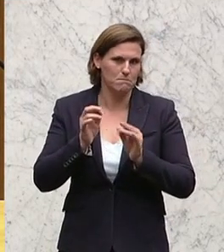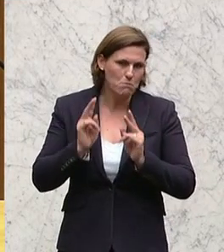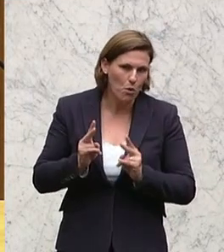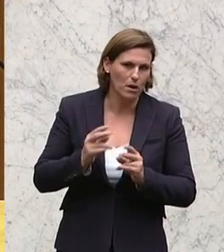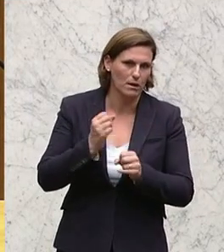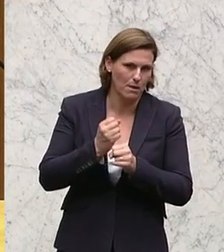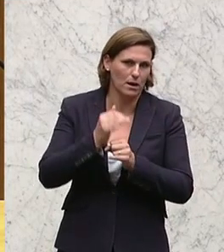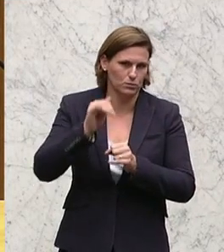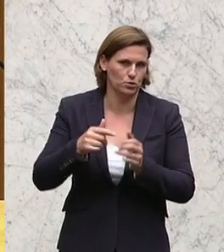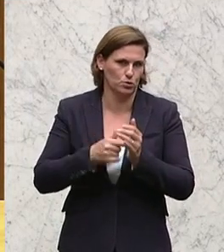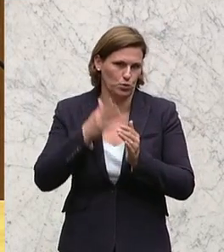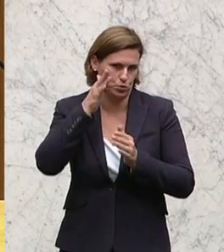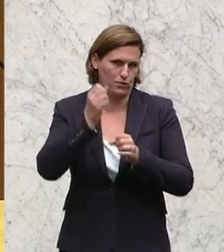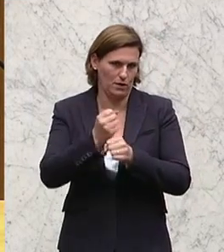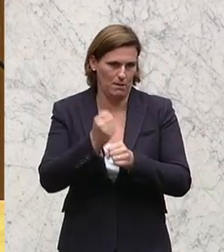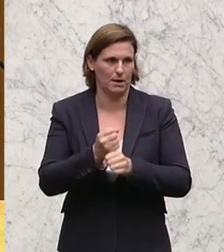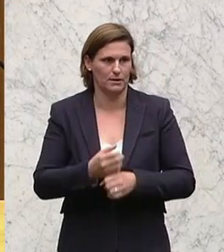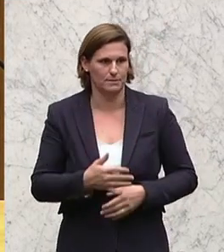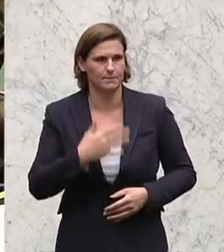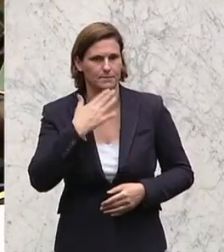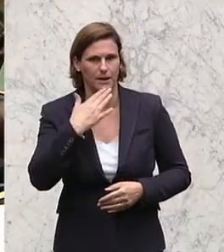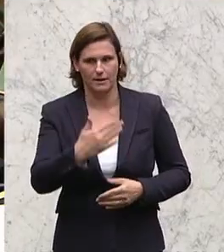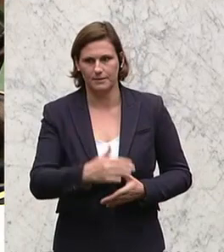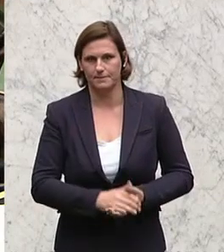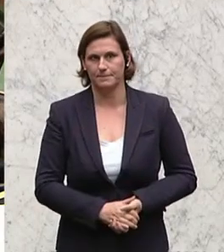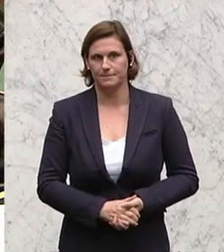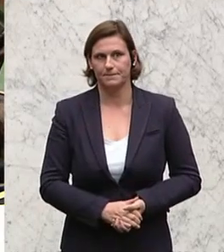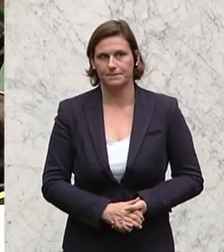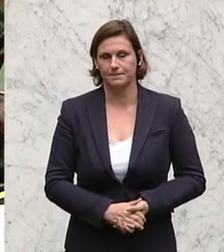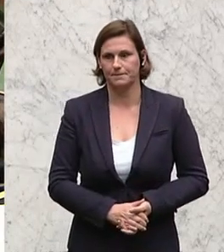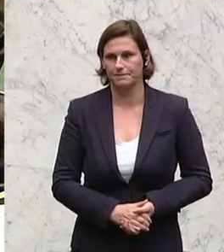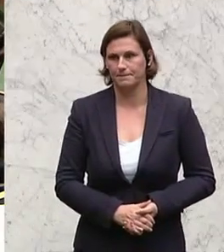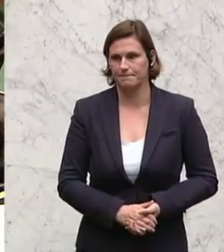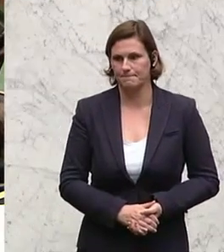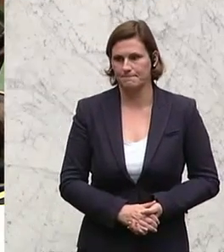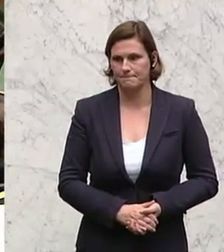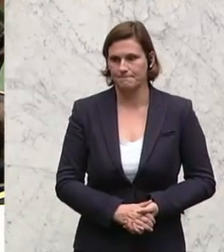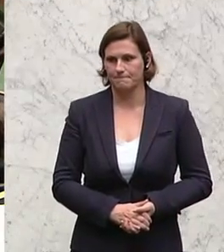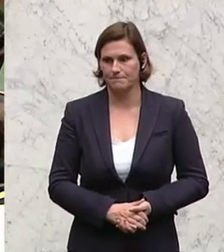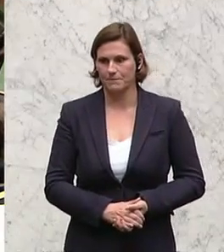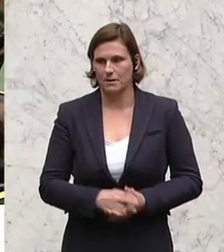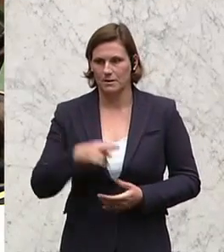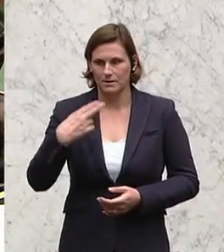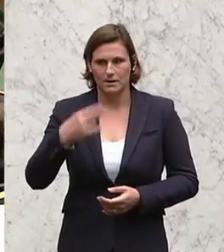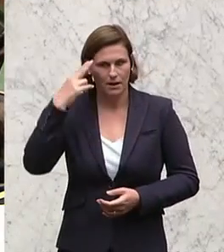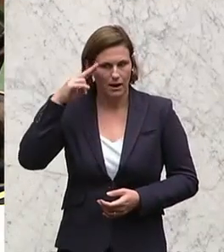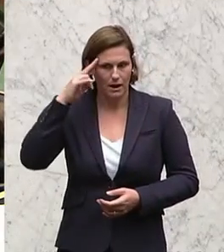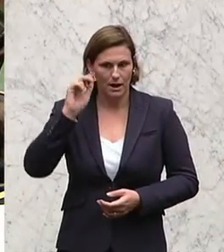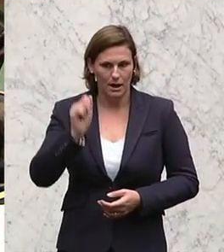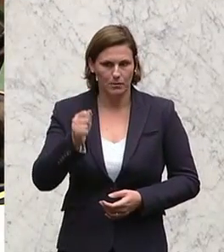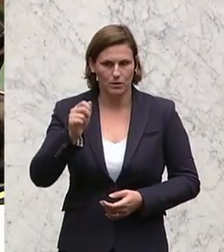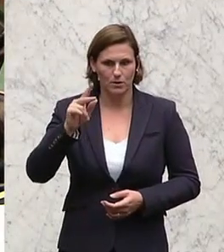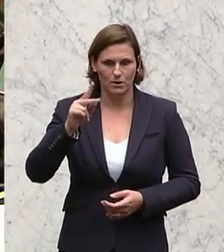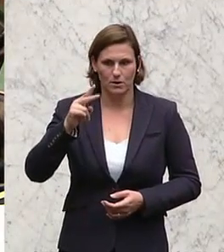in Zukunft arbeiten müssen. Danke. Studium und Beruf sei die Regel, wobei 54 Prozent der